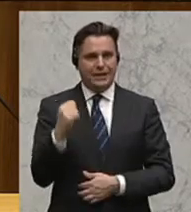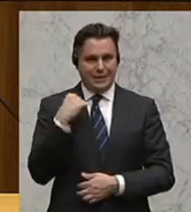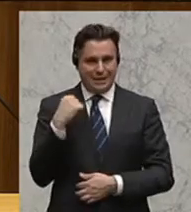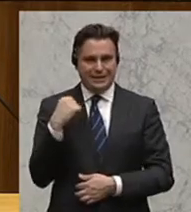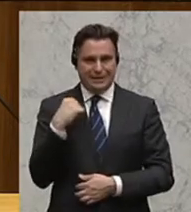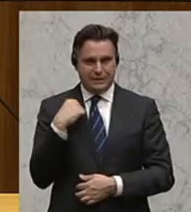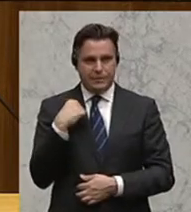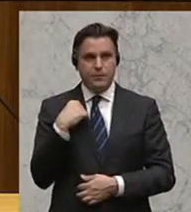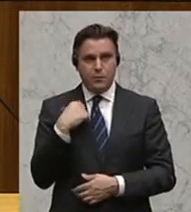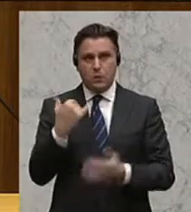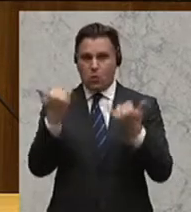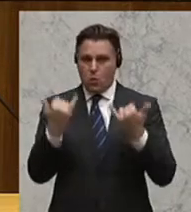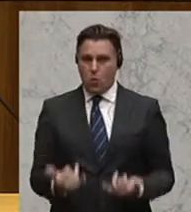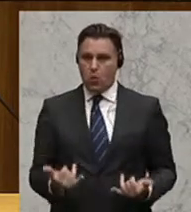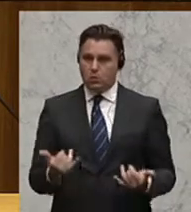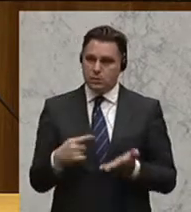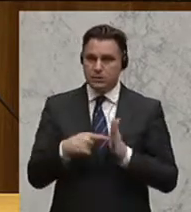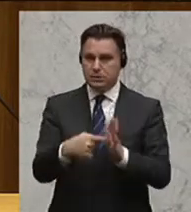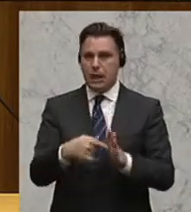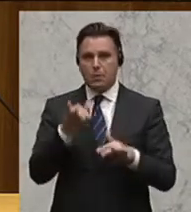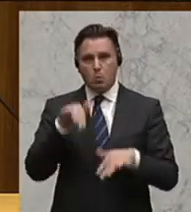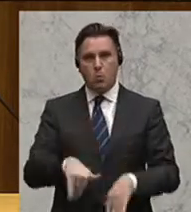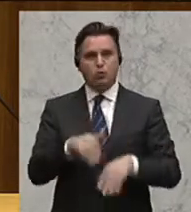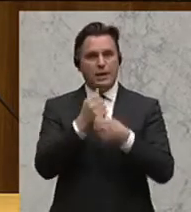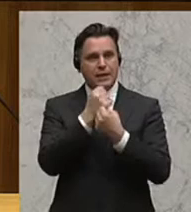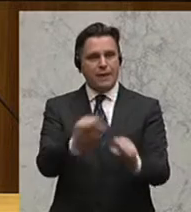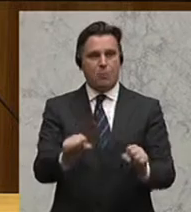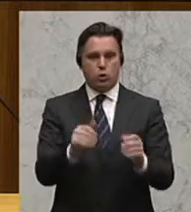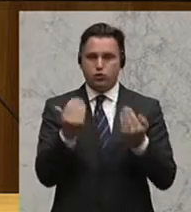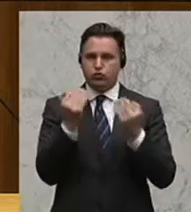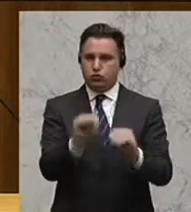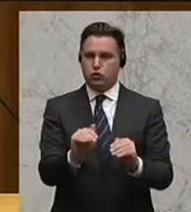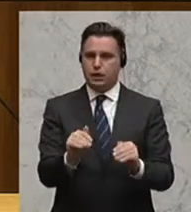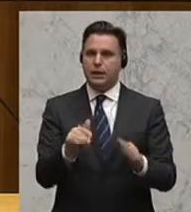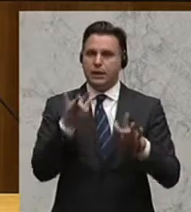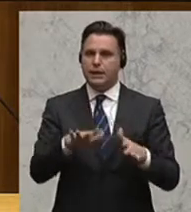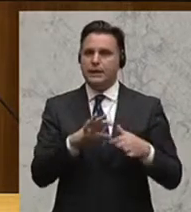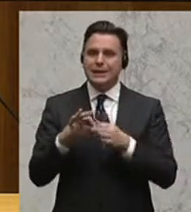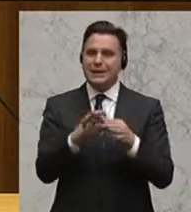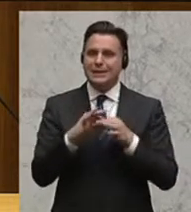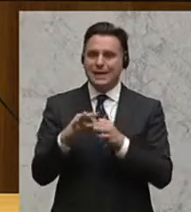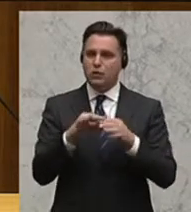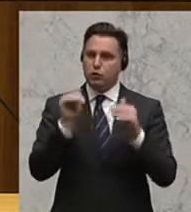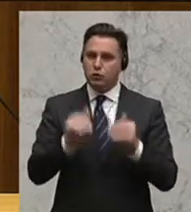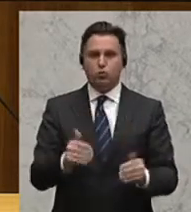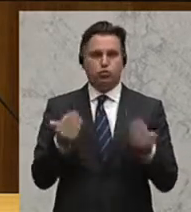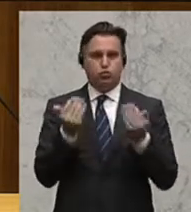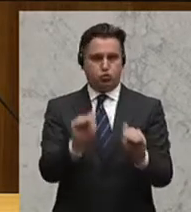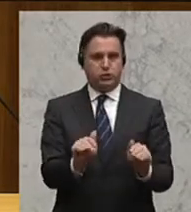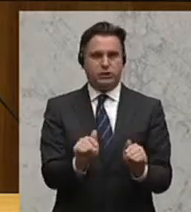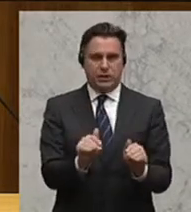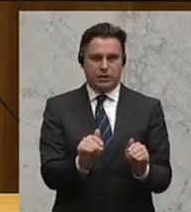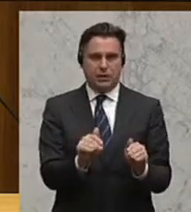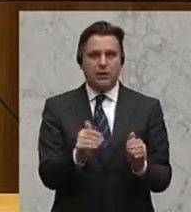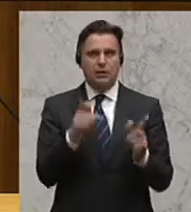Wir alle sind angetreten, um die Demokratien zu schützen, um die offenen Gesellschaften zu schützen und